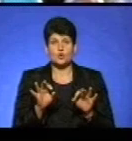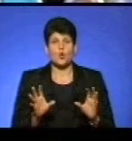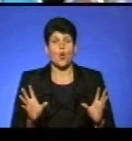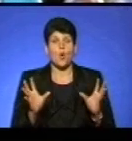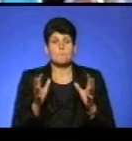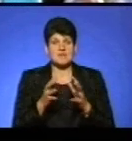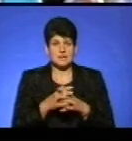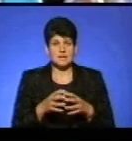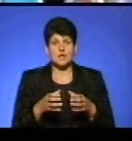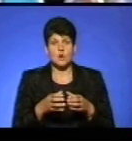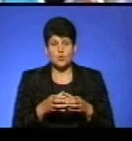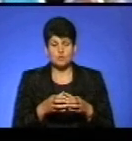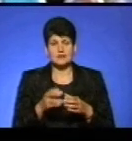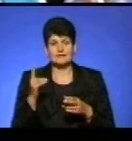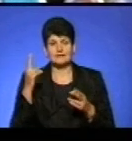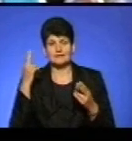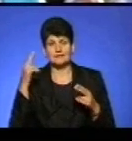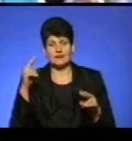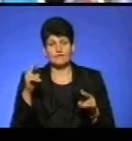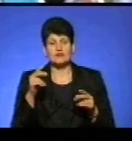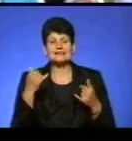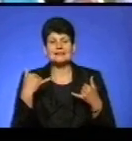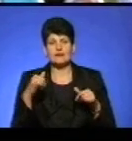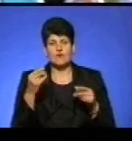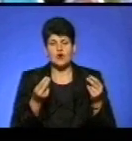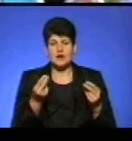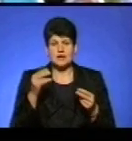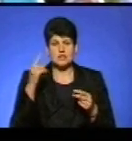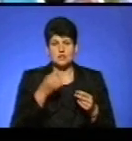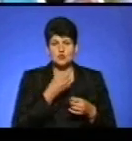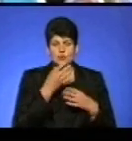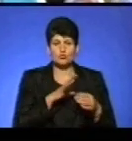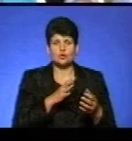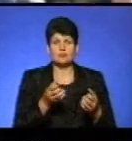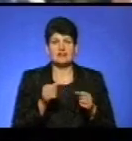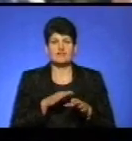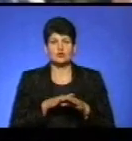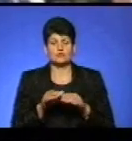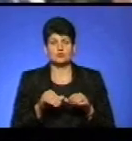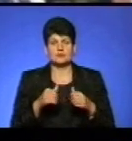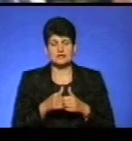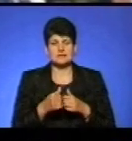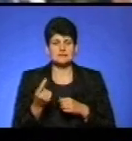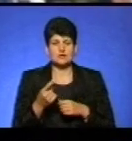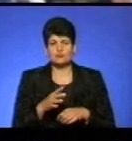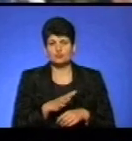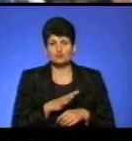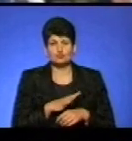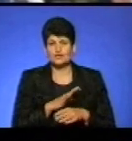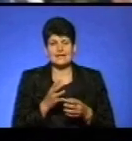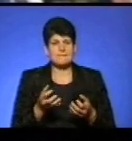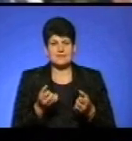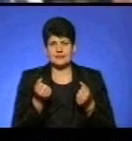груп Девограй і Соняшник було прийнято на виконкомі. Спершу взагалі воно було не